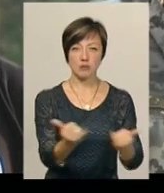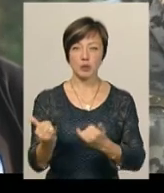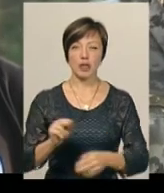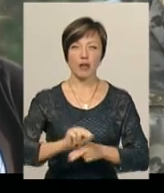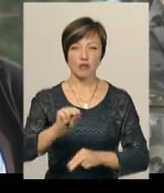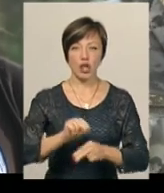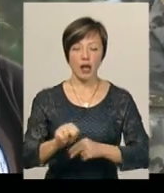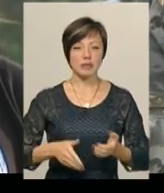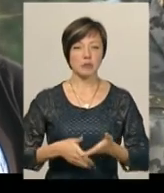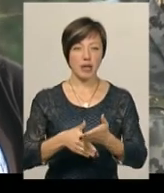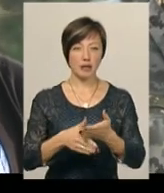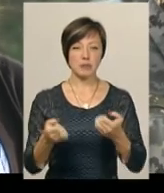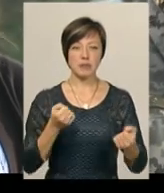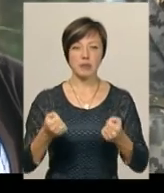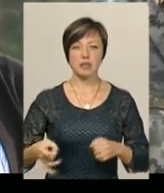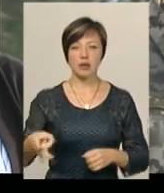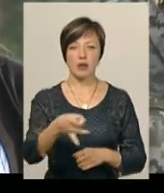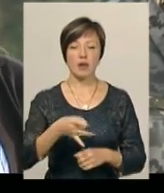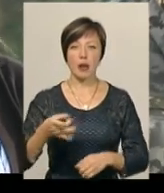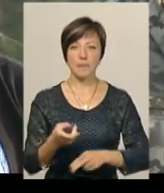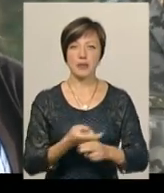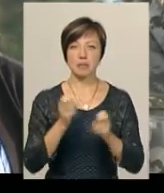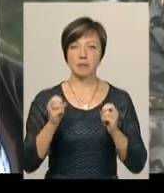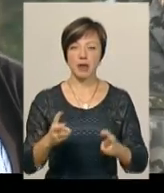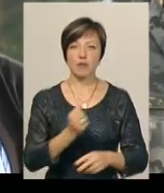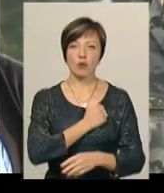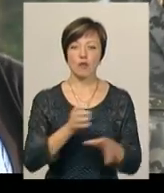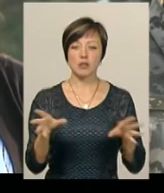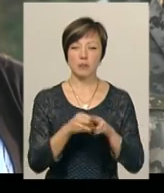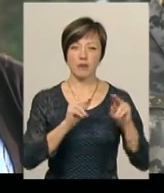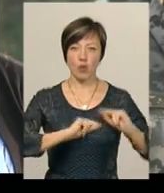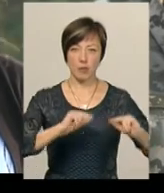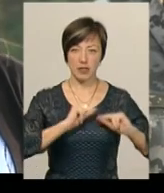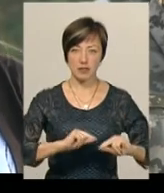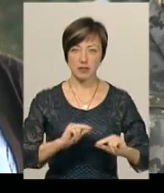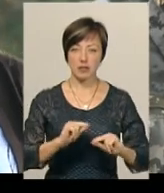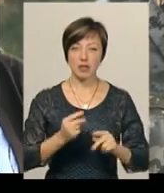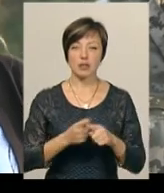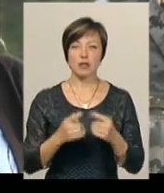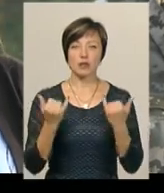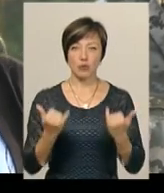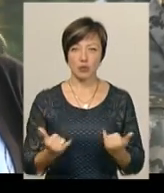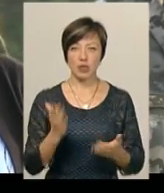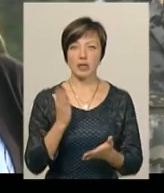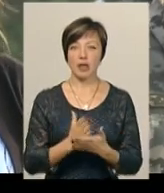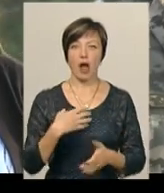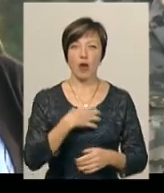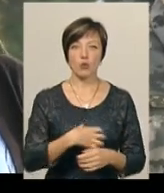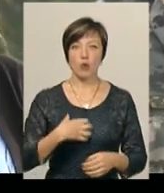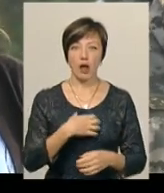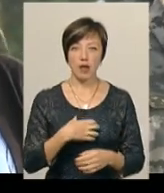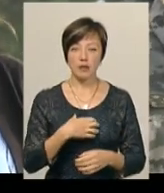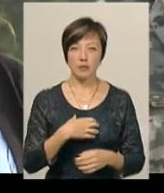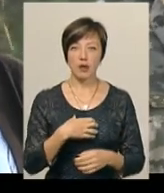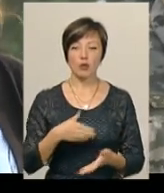сприятиме зміцнення регіональної безпеки та військового співробітництва, що на сьогодні є актуальним